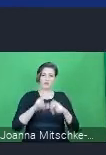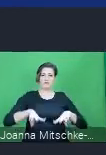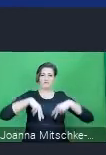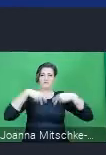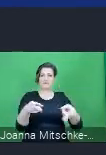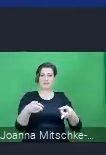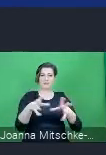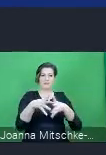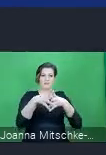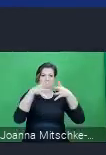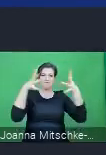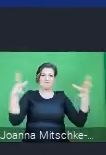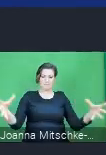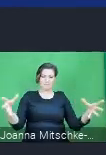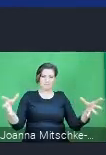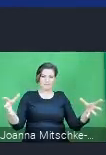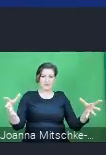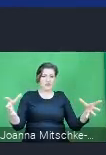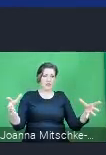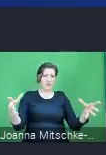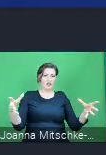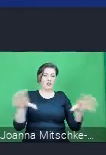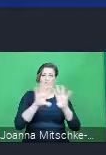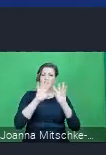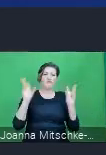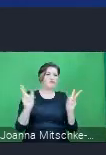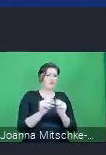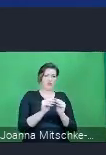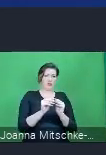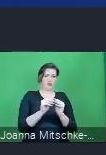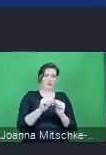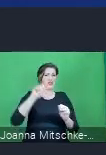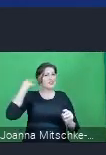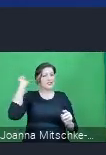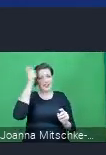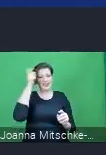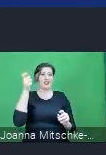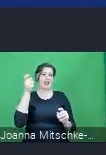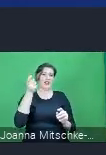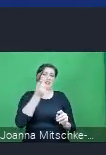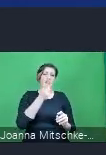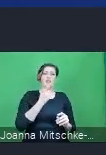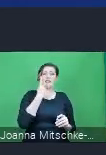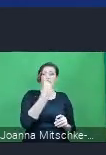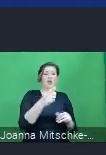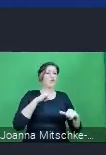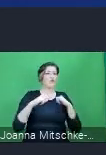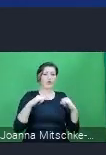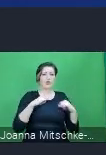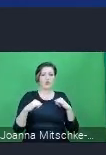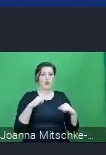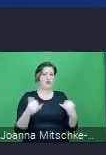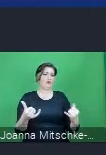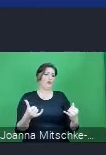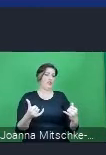bardzo szerokiej grupie zarówno organów centralnych, jak i organów samorządowych, organom Inspekcji